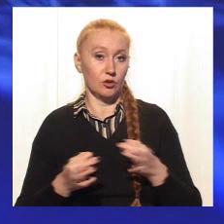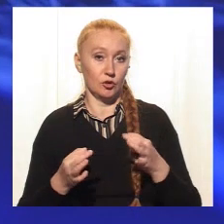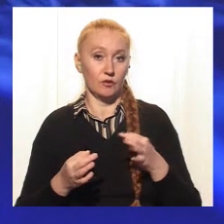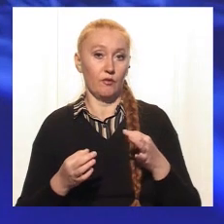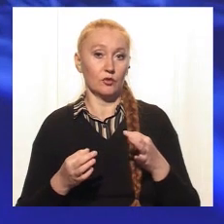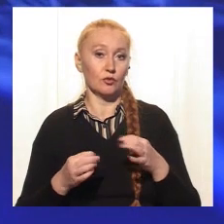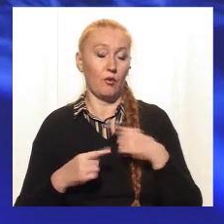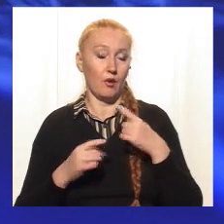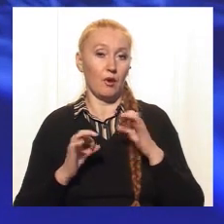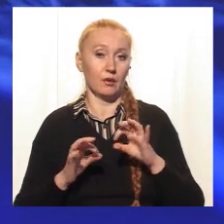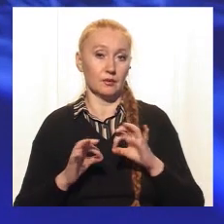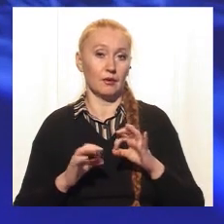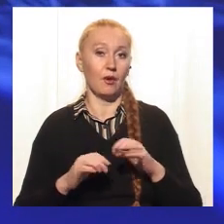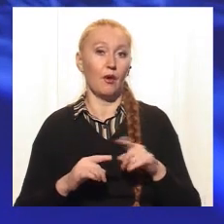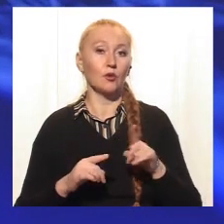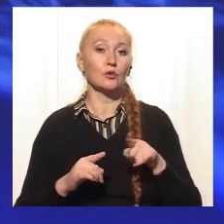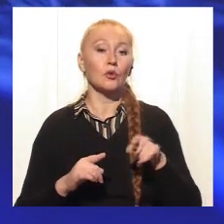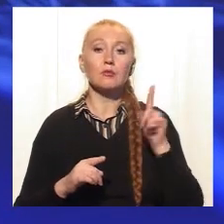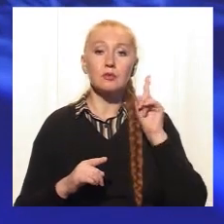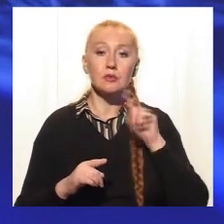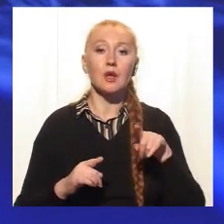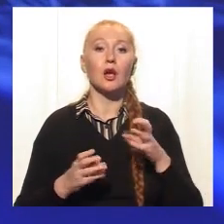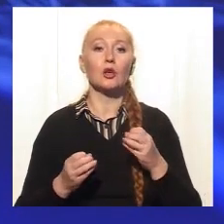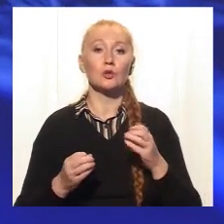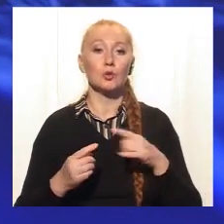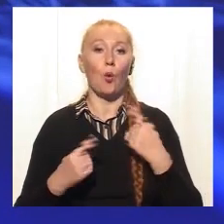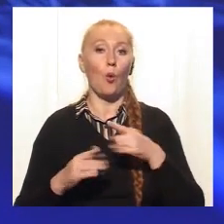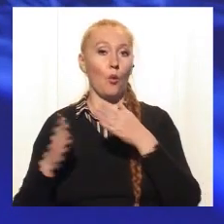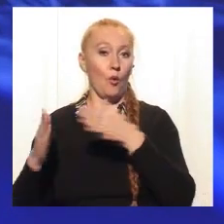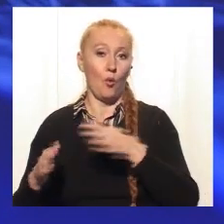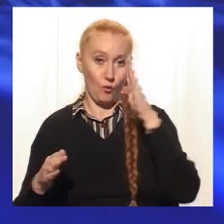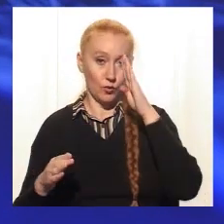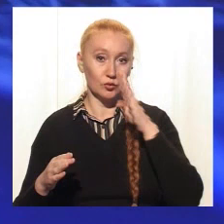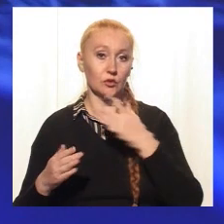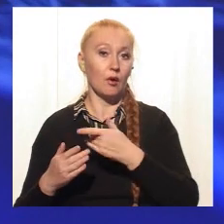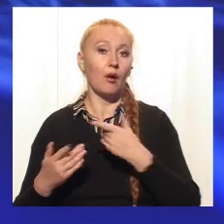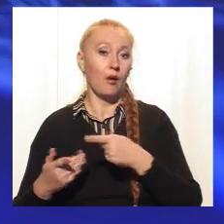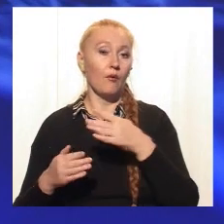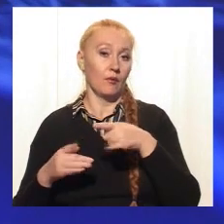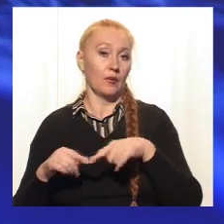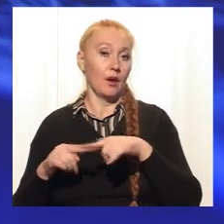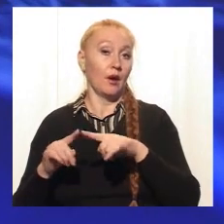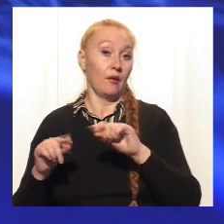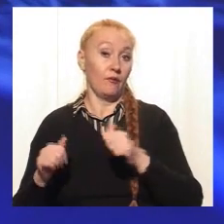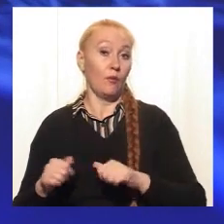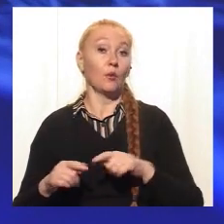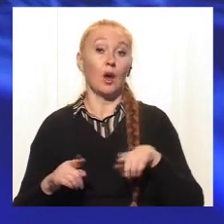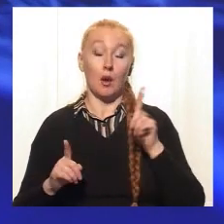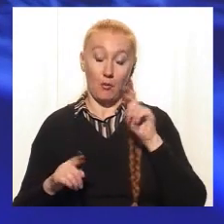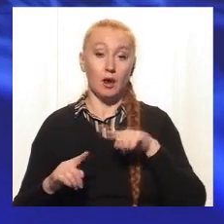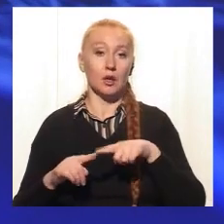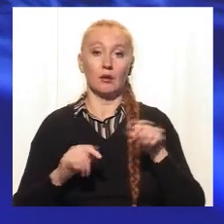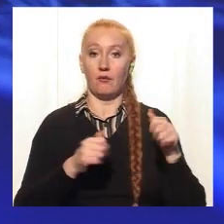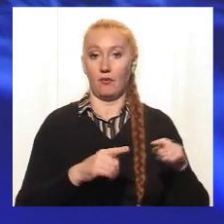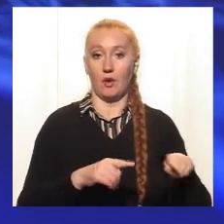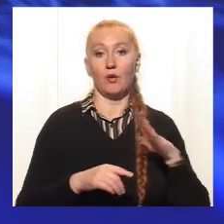уже о том, что они должны знать еще о противоположном поле, о их физиологии и так далее. Точно так же и мальчики, они должны